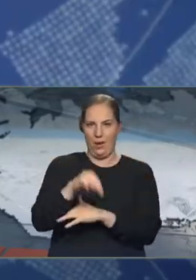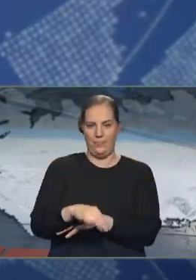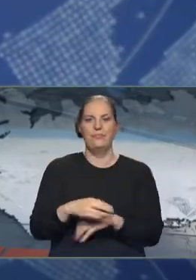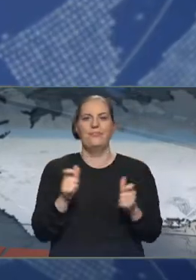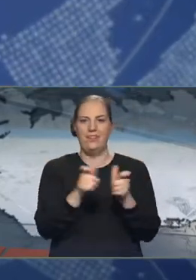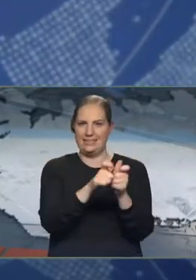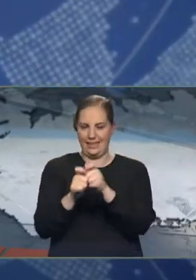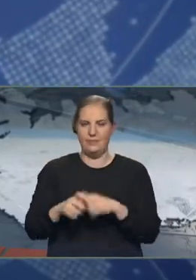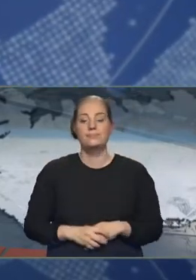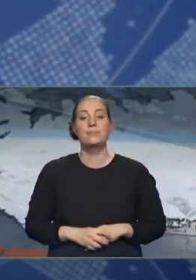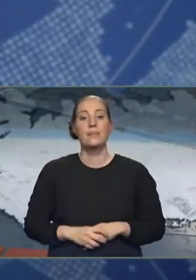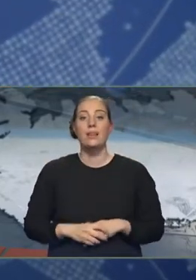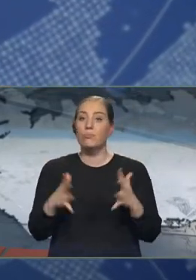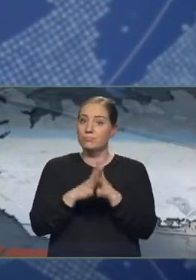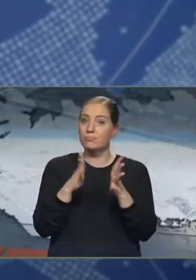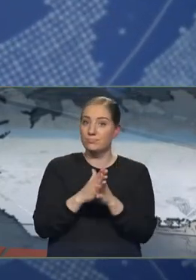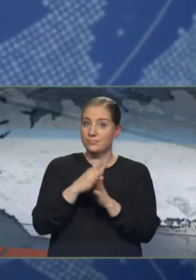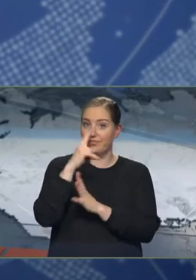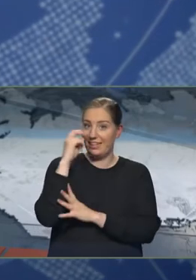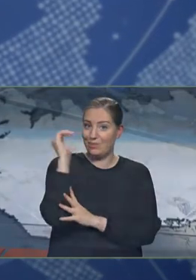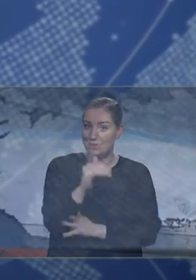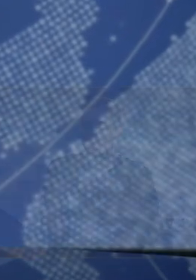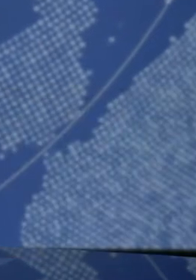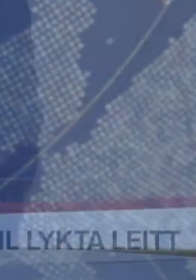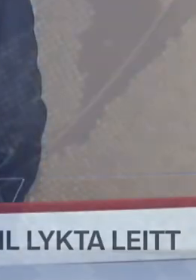Þá ætlum við að fara yfir það sem var helst í þessum þrjættatíma.